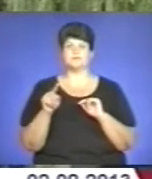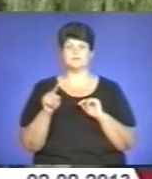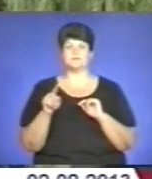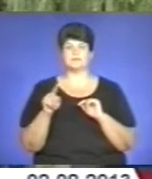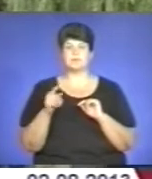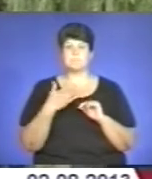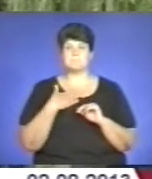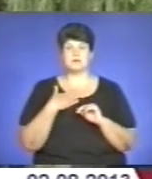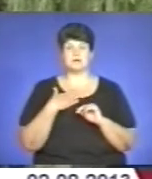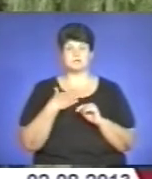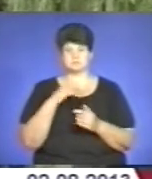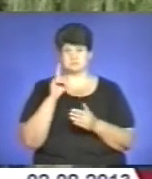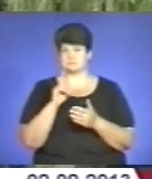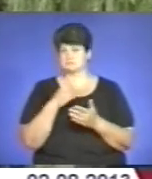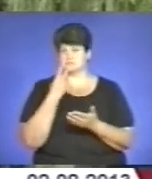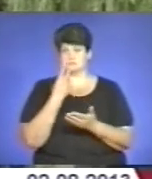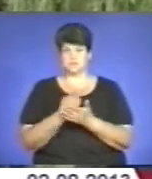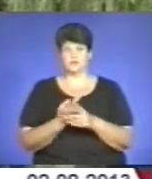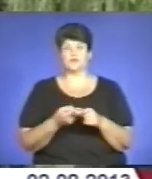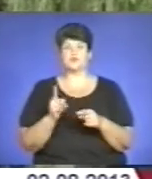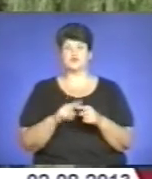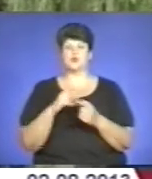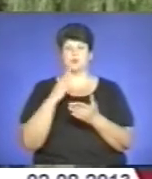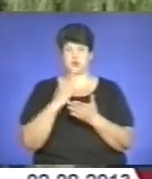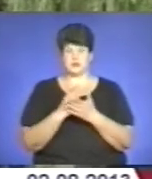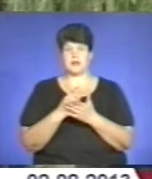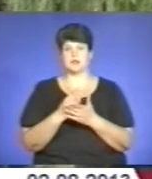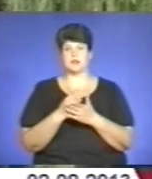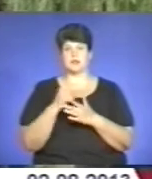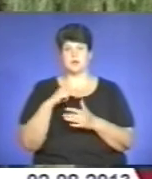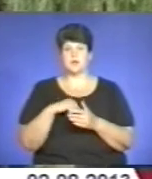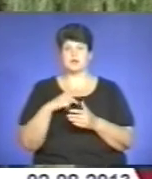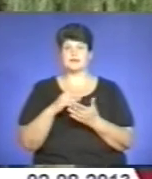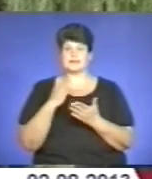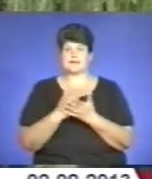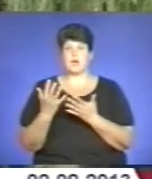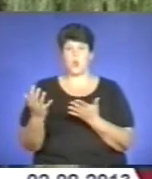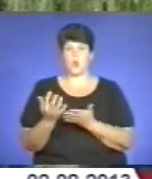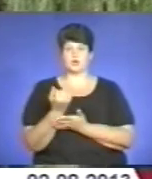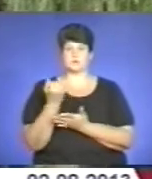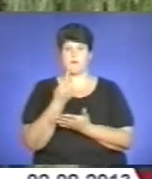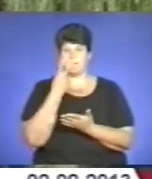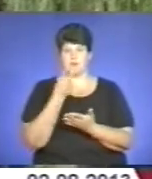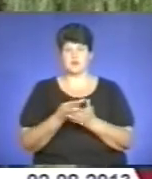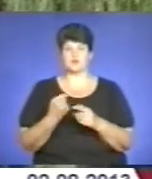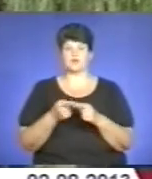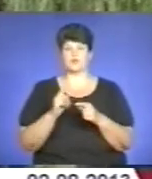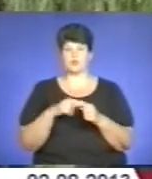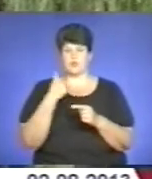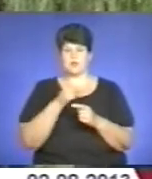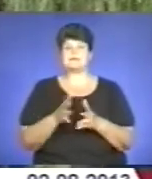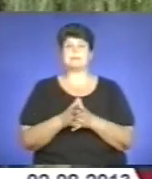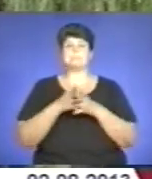Ми переконалися, що в цьому є і логіка, і в цьому є і успіх, тому що бачимо, що цього року більше вже